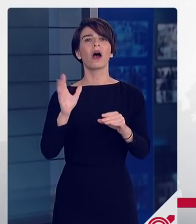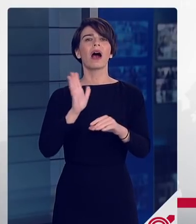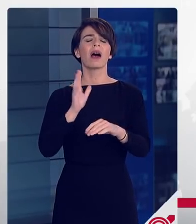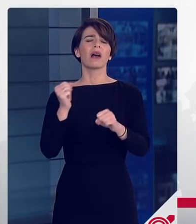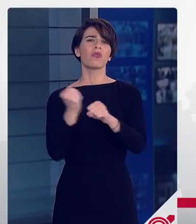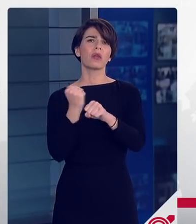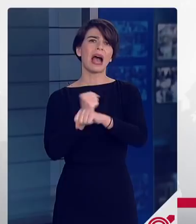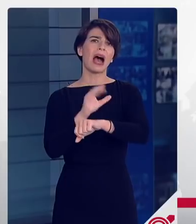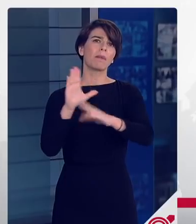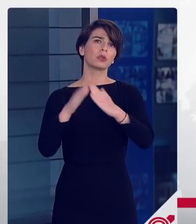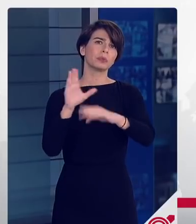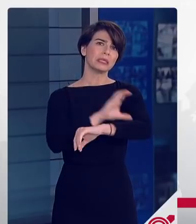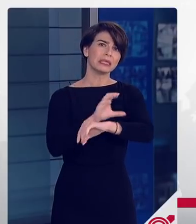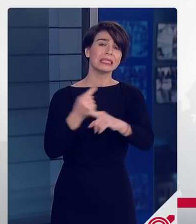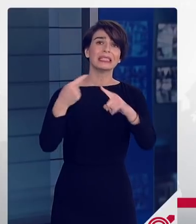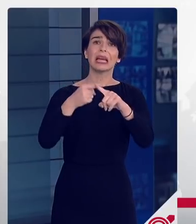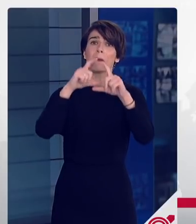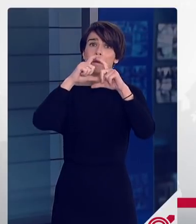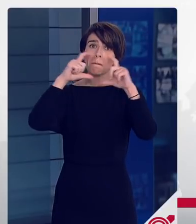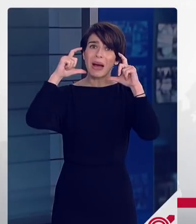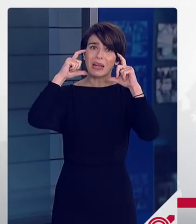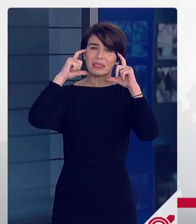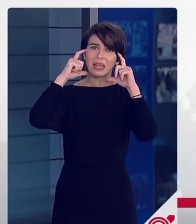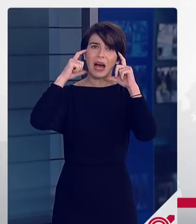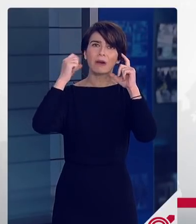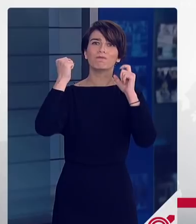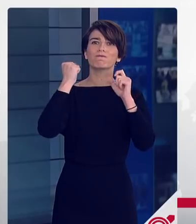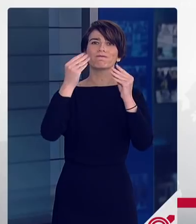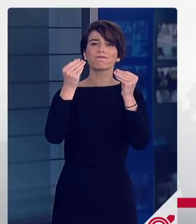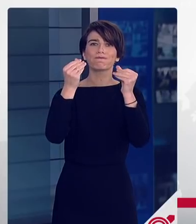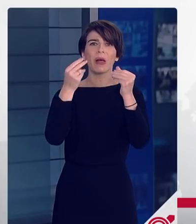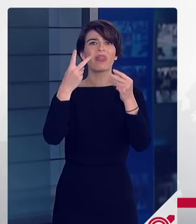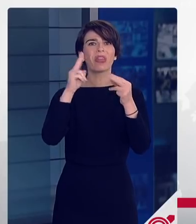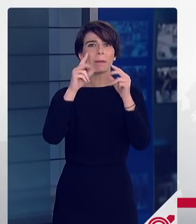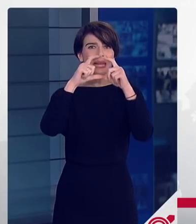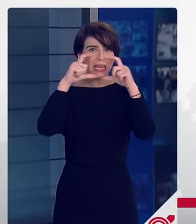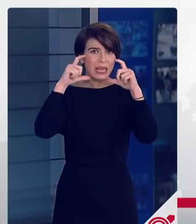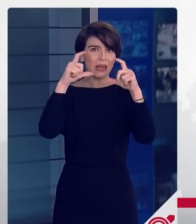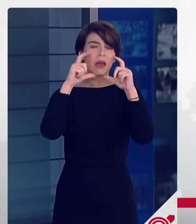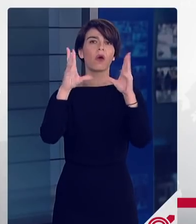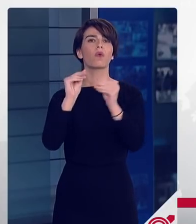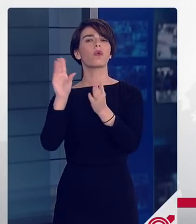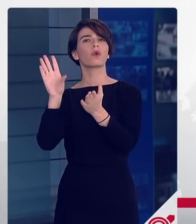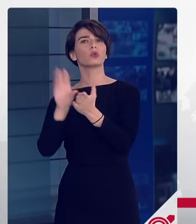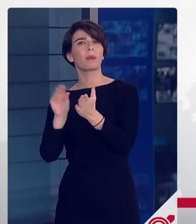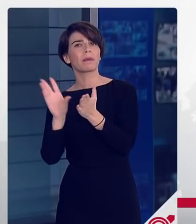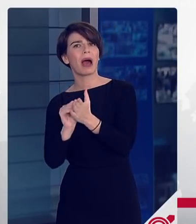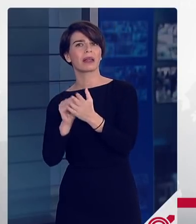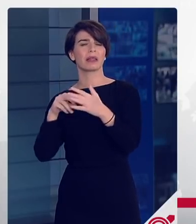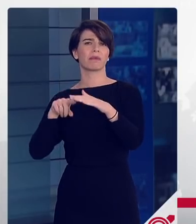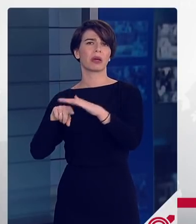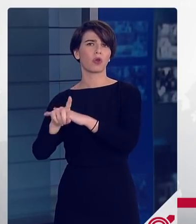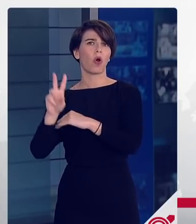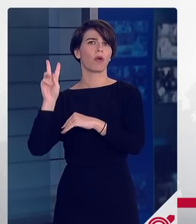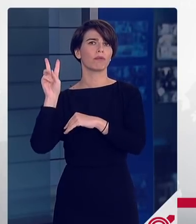και με το σκέλος της χρήσης μασκών η αυξημένης προστασία σε δίπλεις μάσκας τόσο στα μέσα μαζικής μεταφοράς όσο